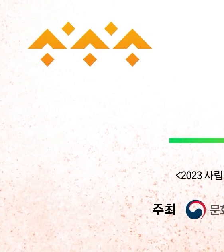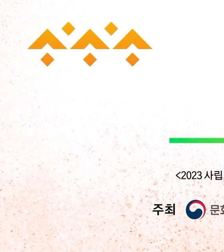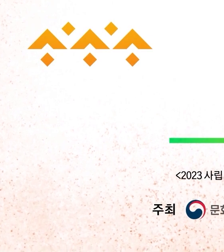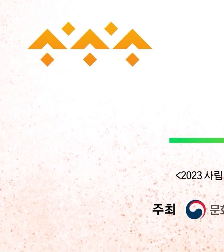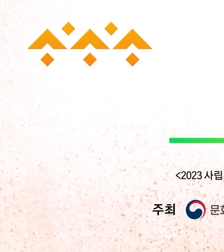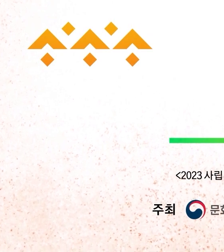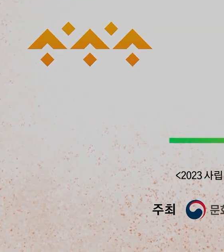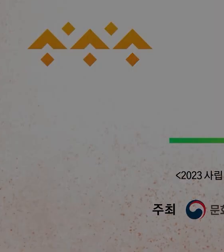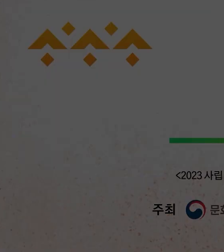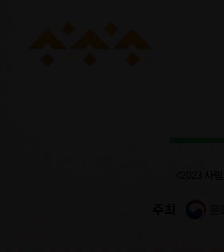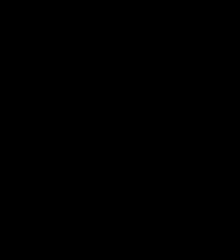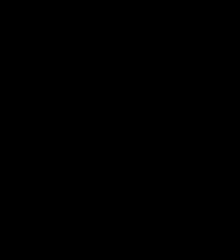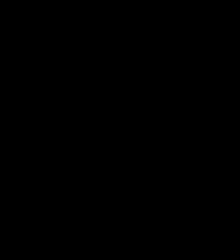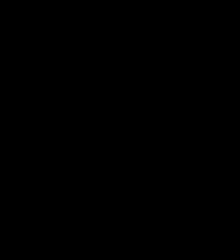감사합니다 감사합니다 감사합니다 감사합니다